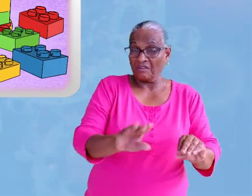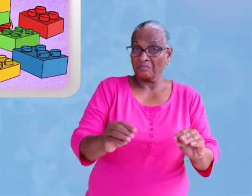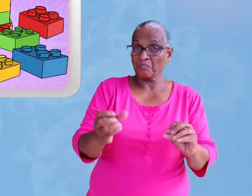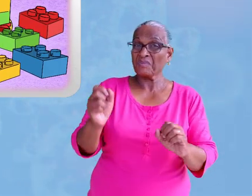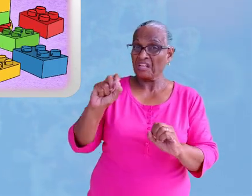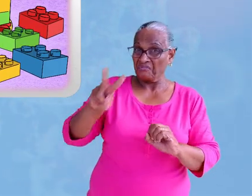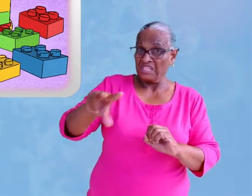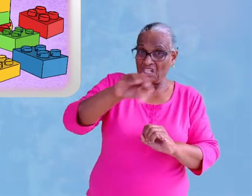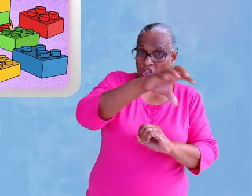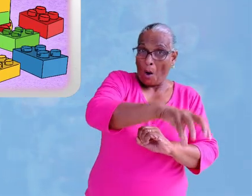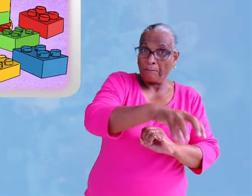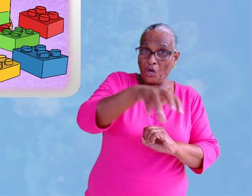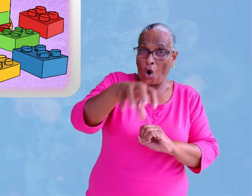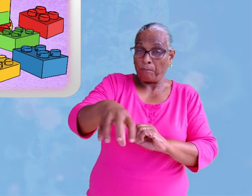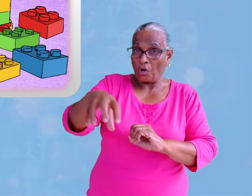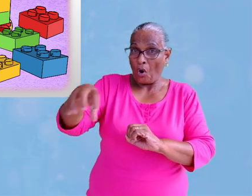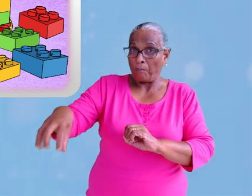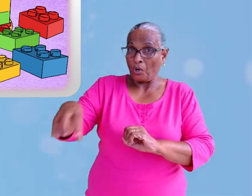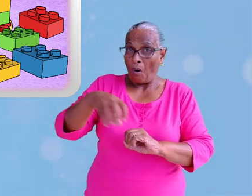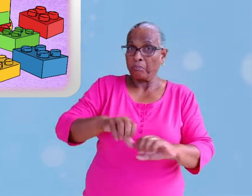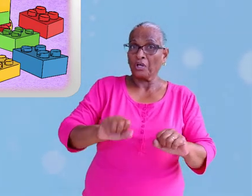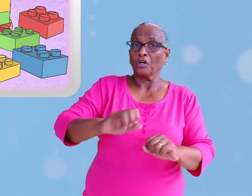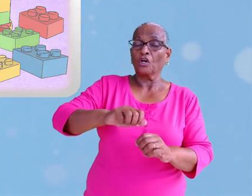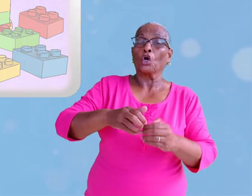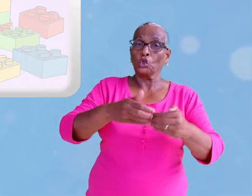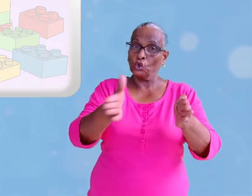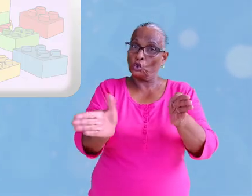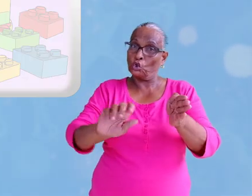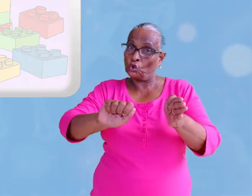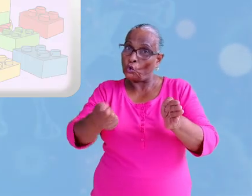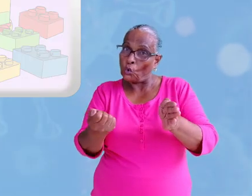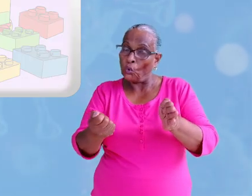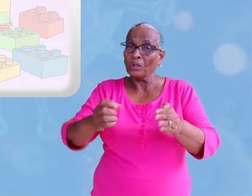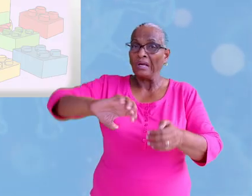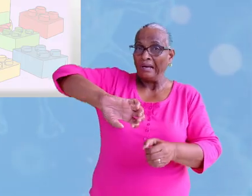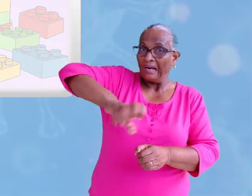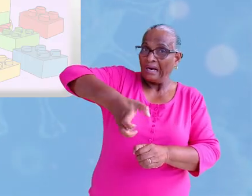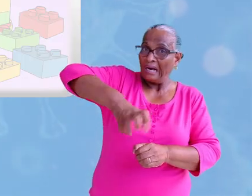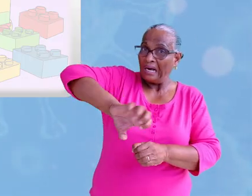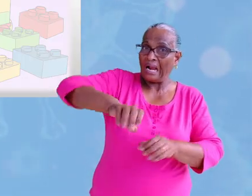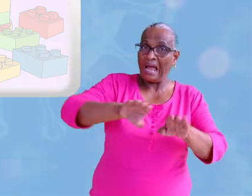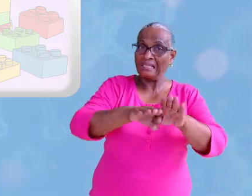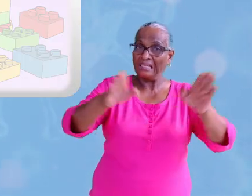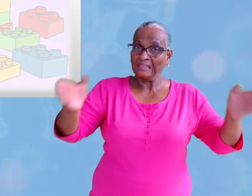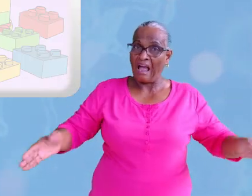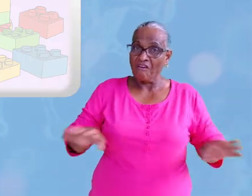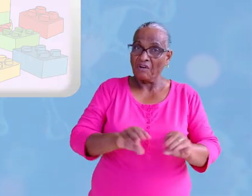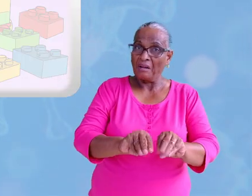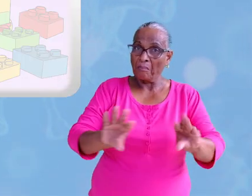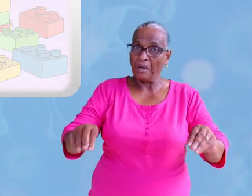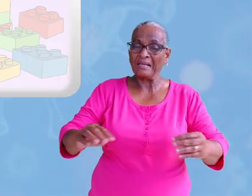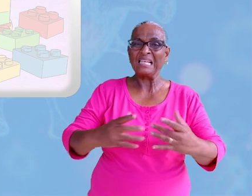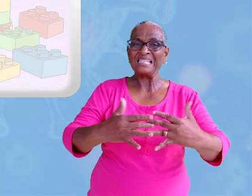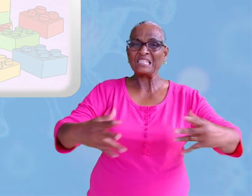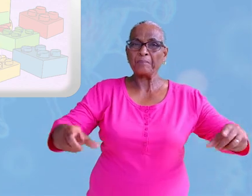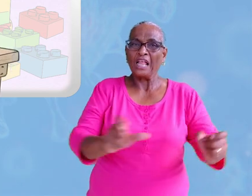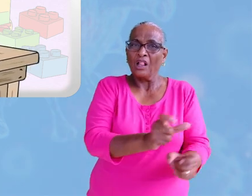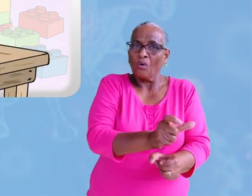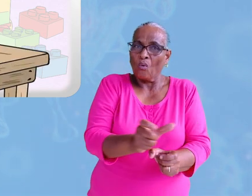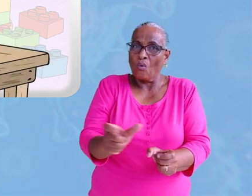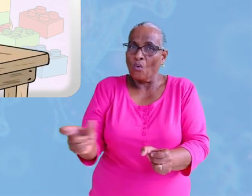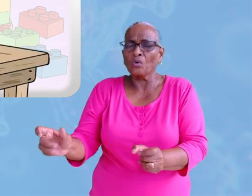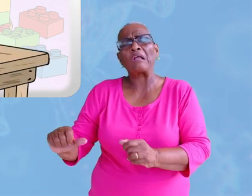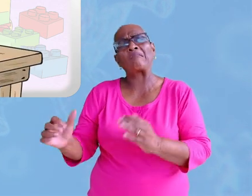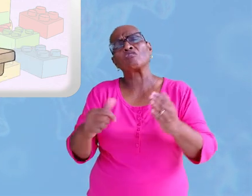aanraakt waarop het virus is terechtgekomen. Deurknoppen, kranen, tafelbladen,